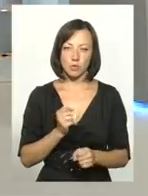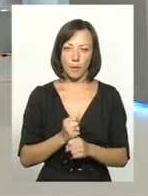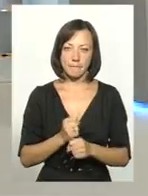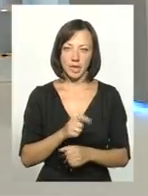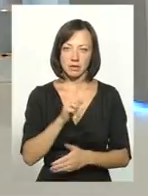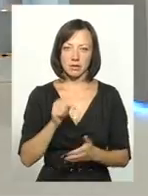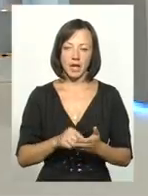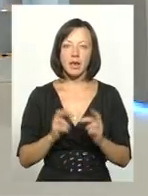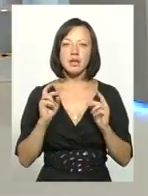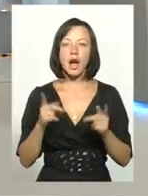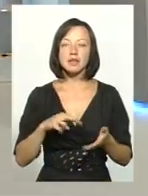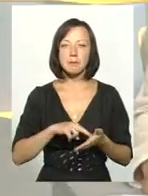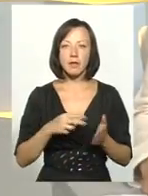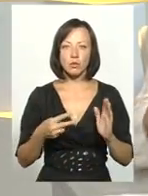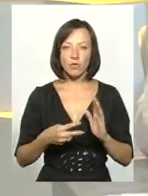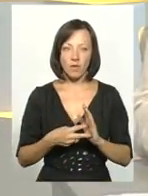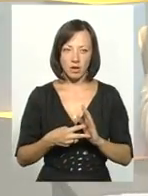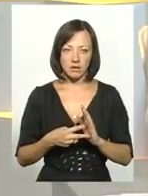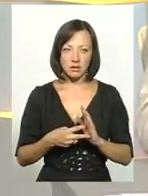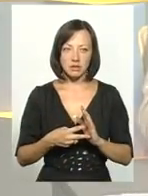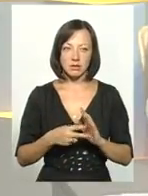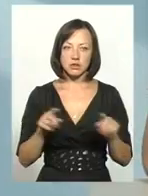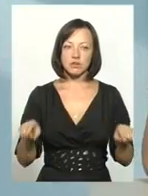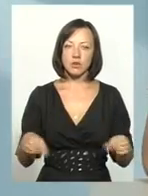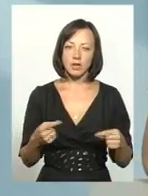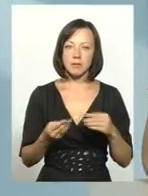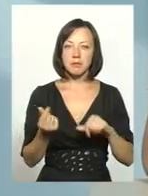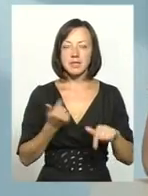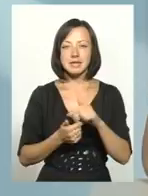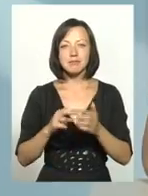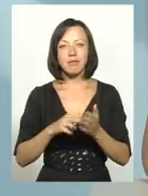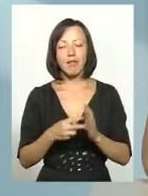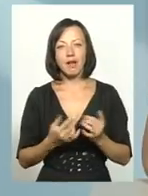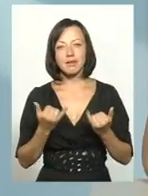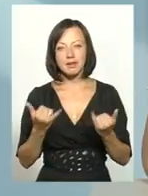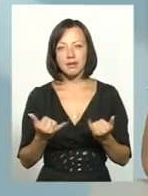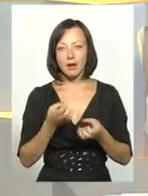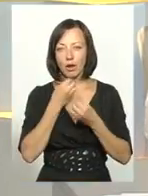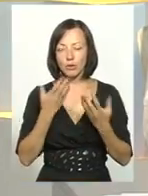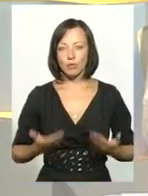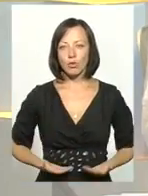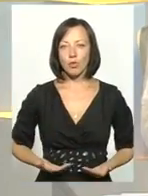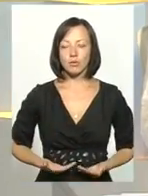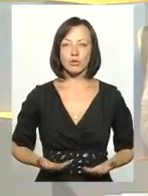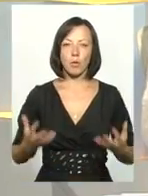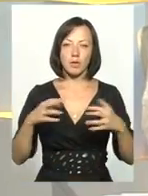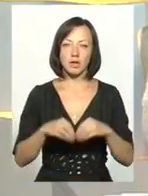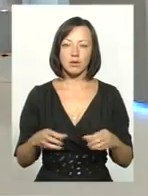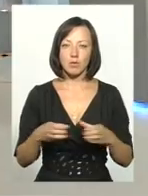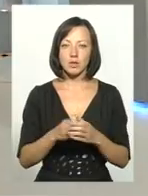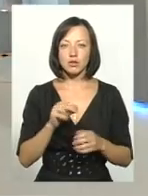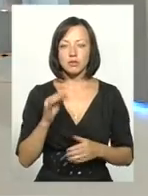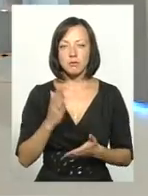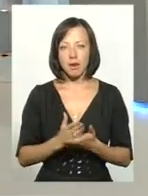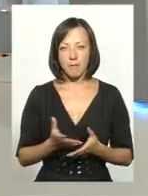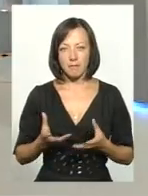Як спланувати, створити отой бізнес-план для добробуту отієї об'єднаної громади? І чи маємо